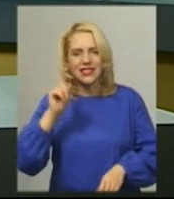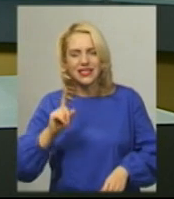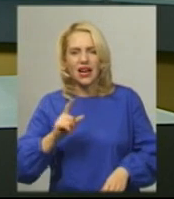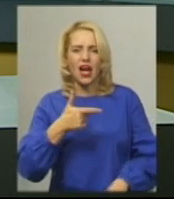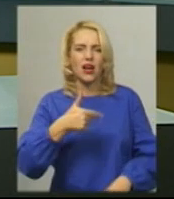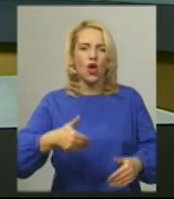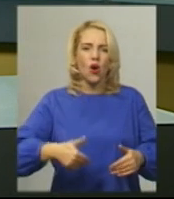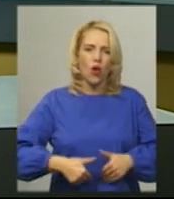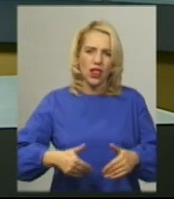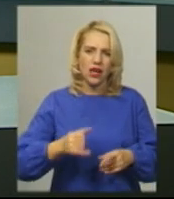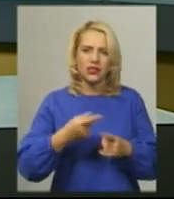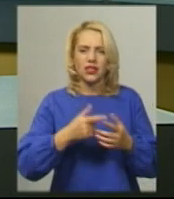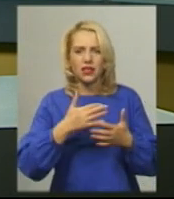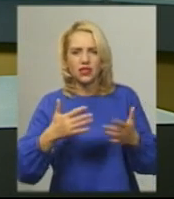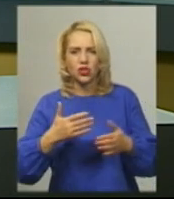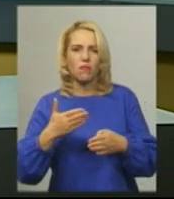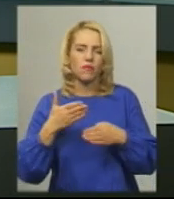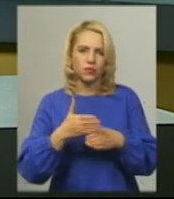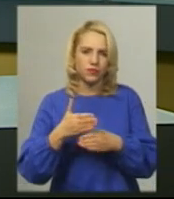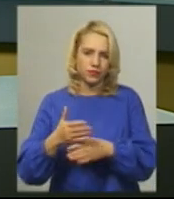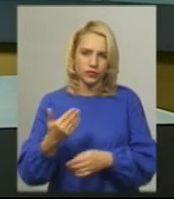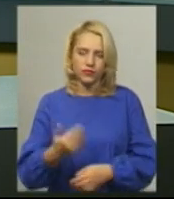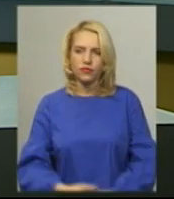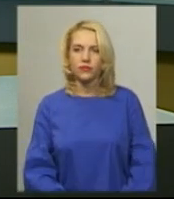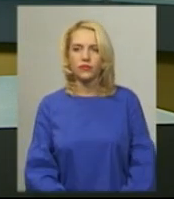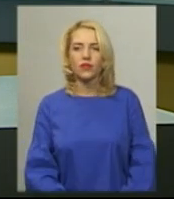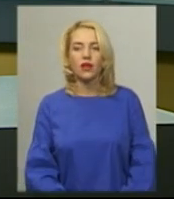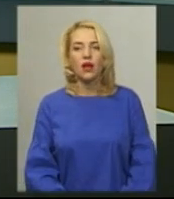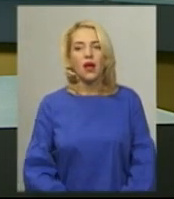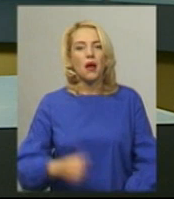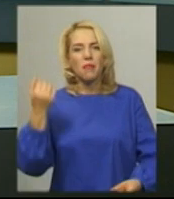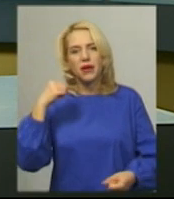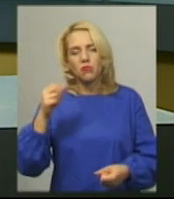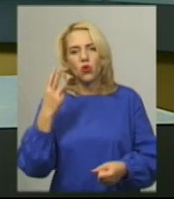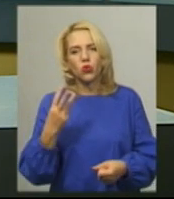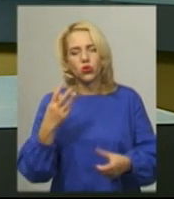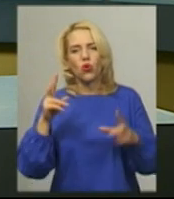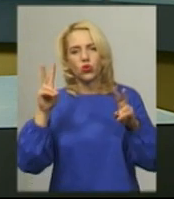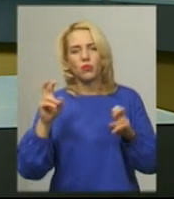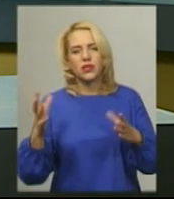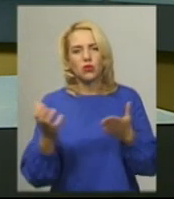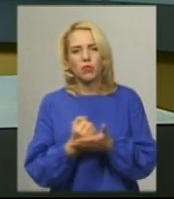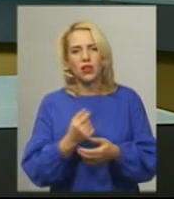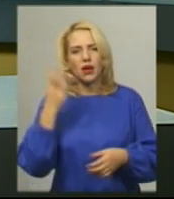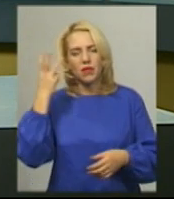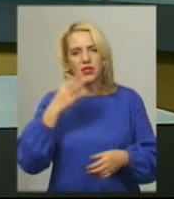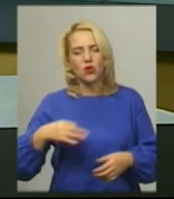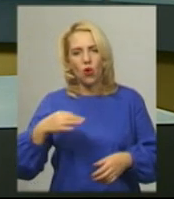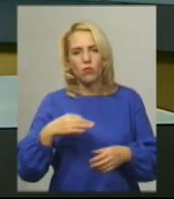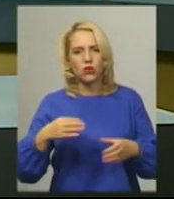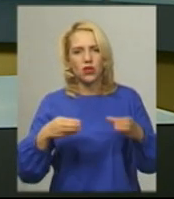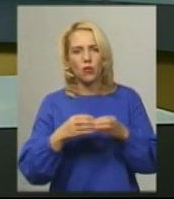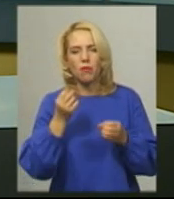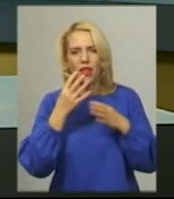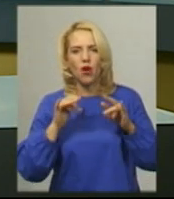також волонтери, меценати та друзі фонду. Перемогу у трьох номінаціях здобула Хмельницька обласна команда на благодійному